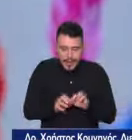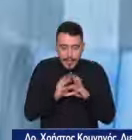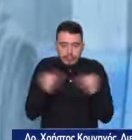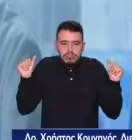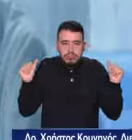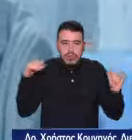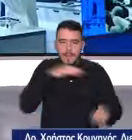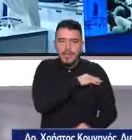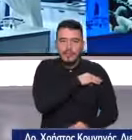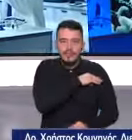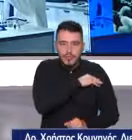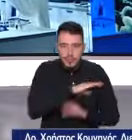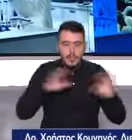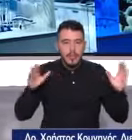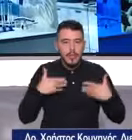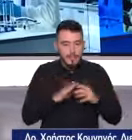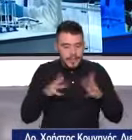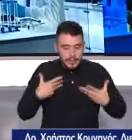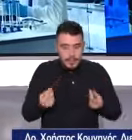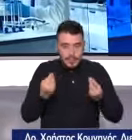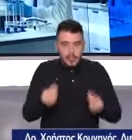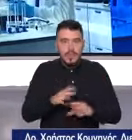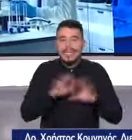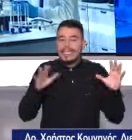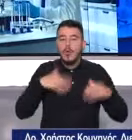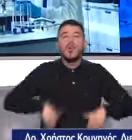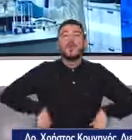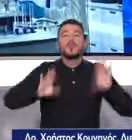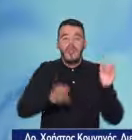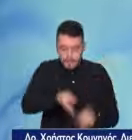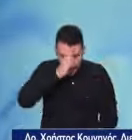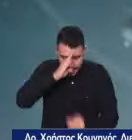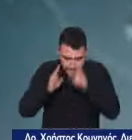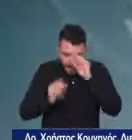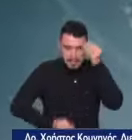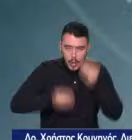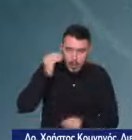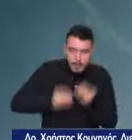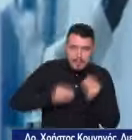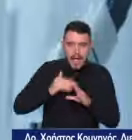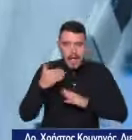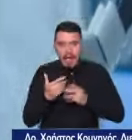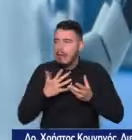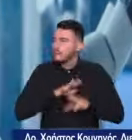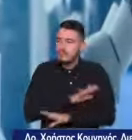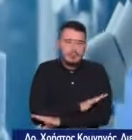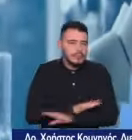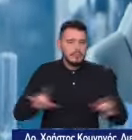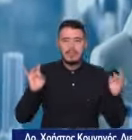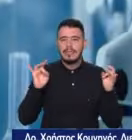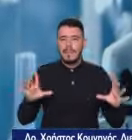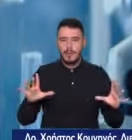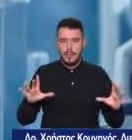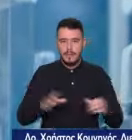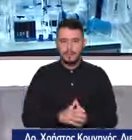τους προσφέρουμε, τους προσφέρουμε και άλλες τα λειτουργικά αποτελέσματα. Αυτό το δεύτερο και πολύ σημαντικό. Εξίσου σημαντικό. Αυτό που κυριότερα